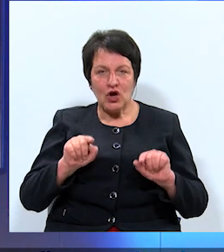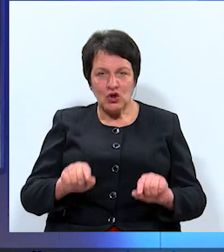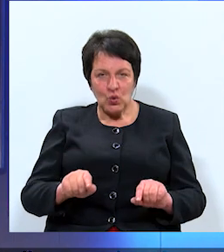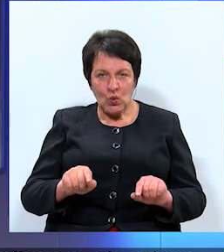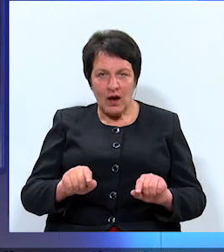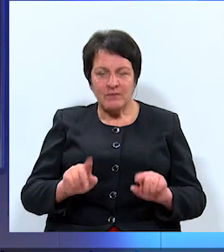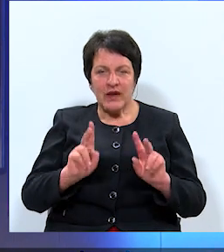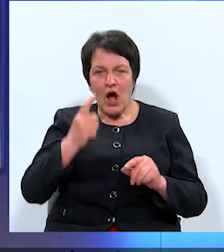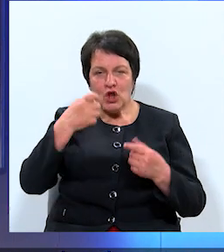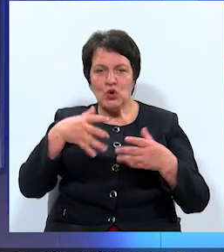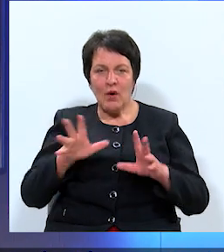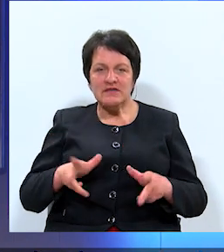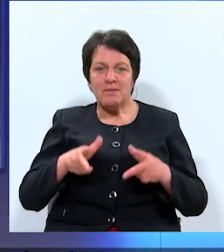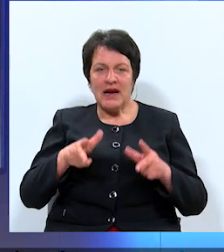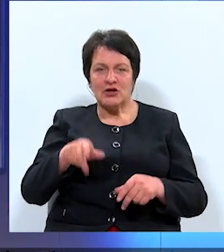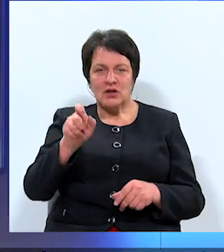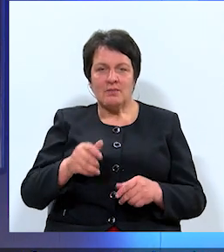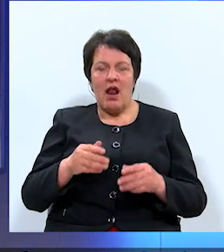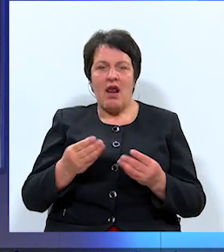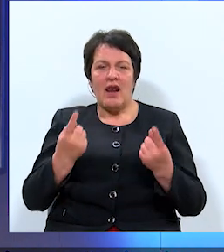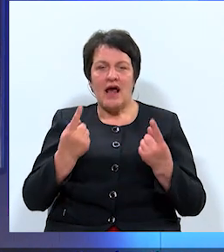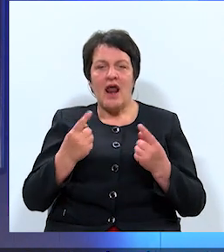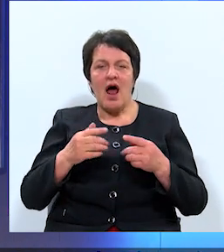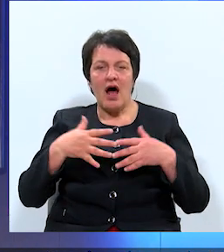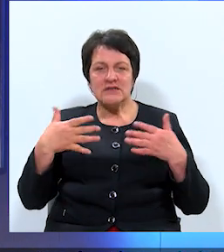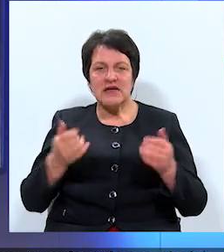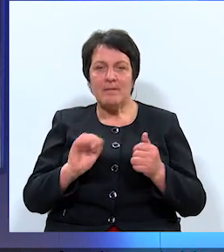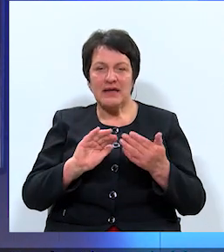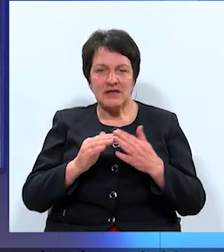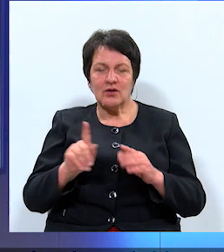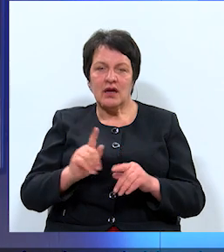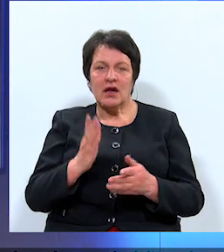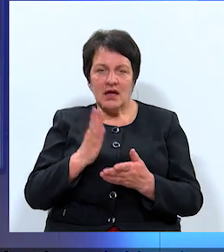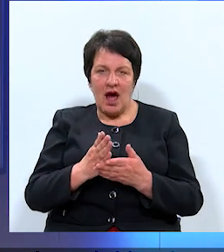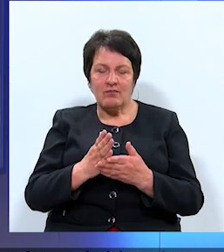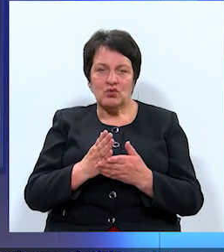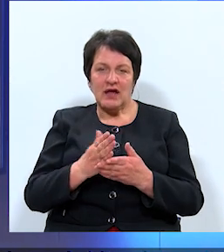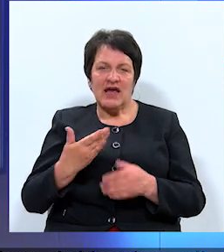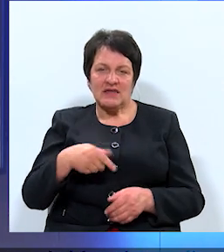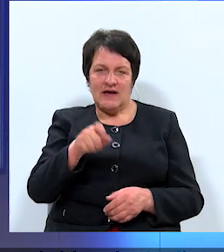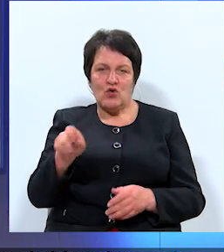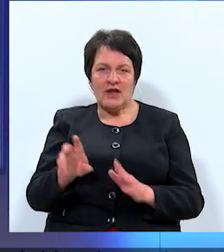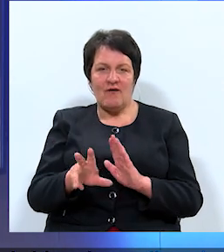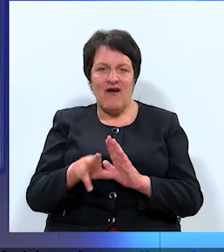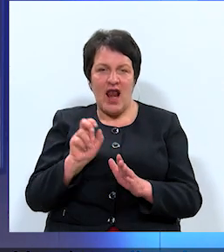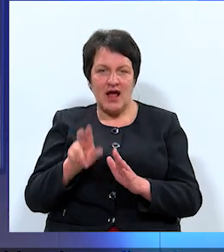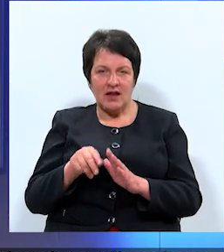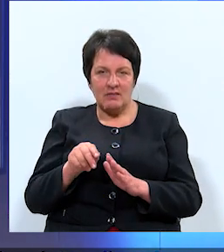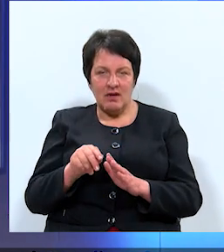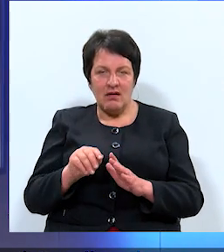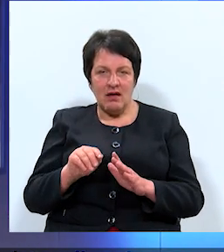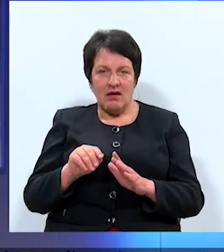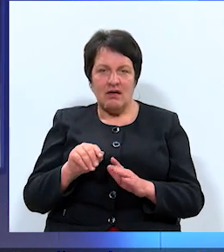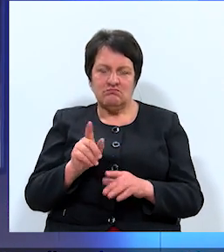ka domēs prieksēdētājiem lielās pilsētās ir jābūt iedzīvotāju vēlētiem. Gadījumā, ja kā